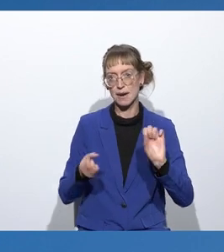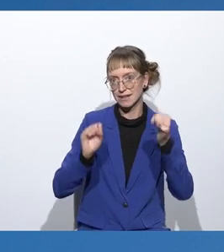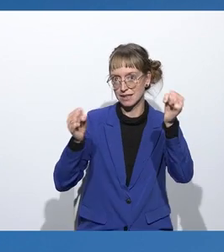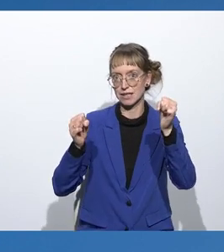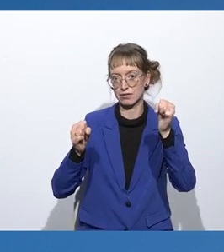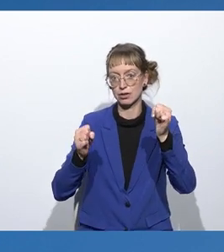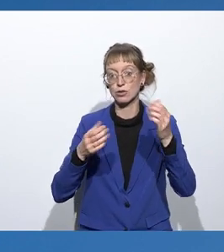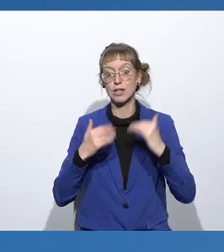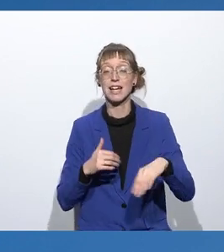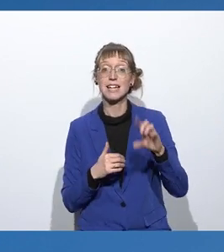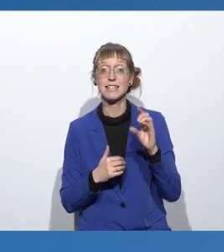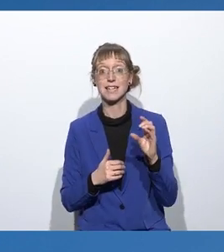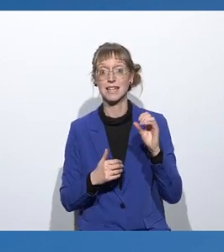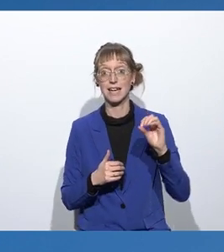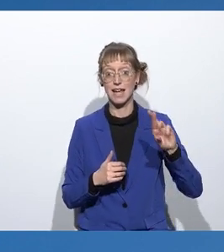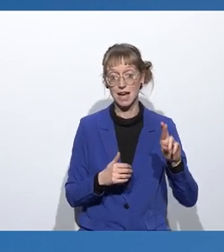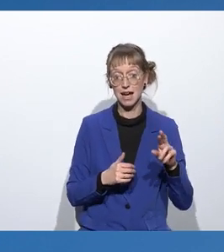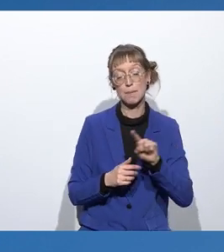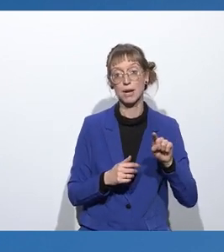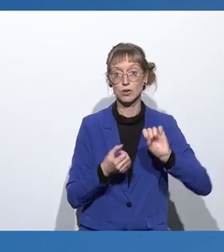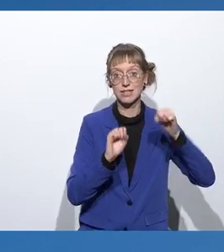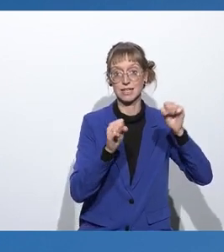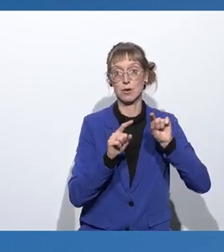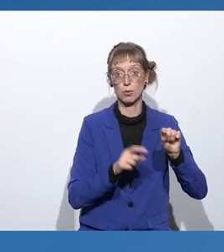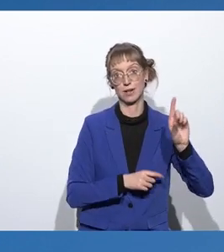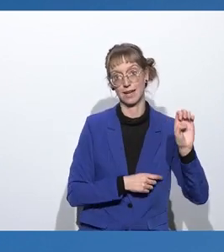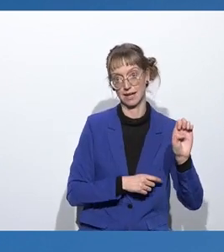unter cdr-initiative.de